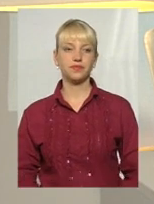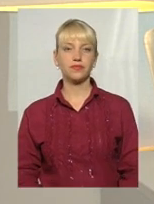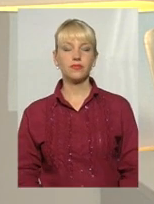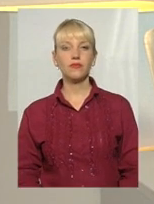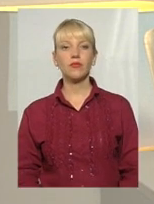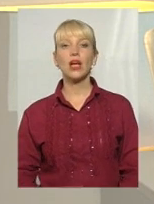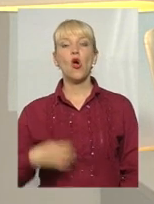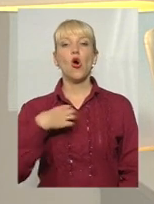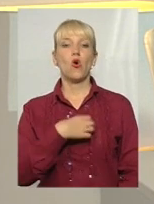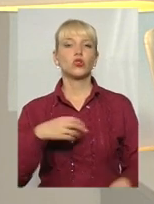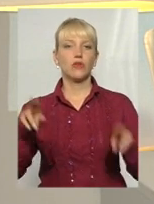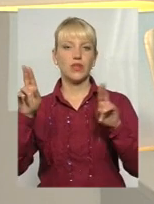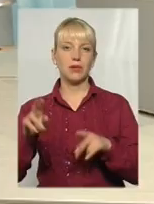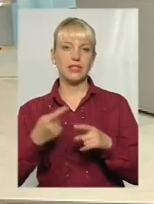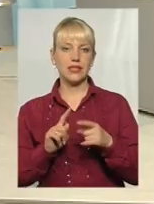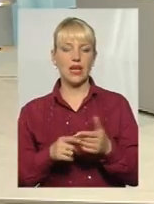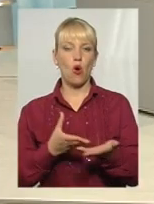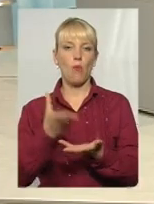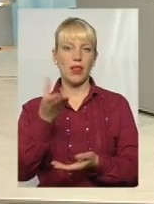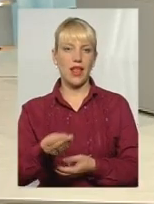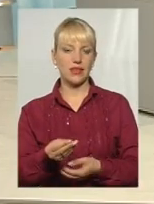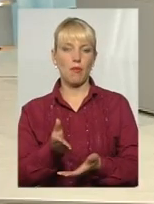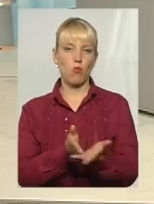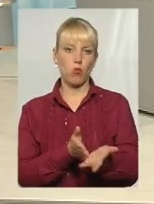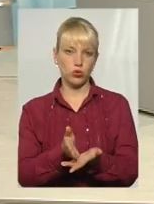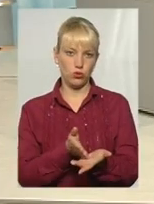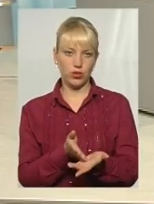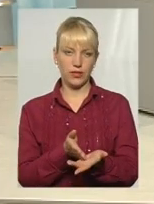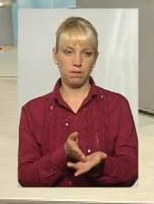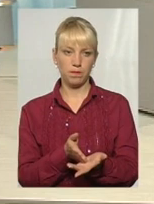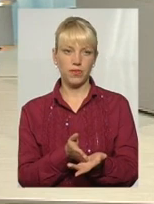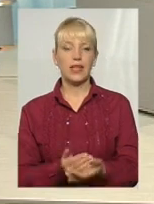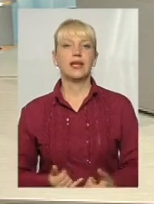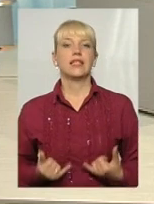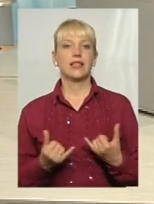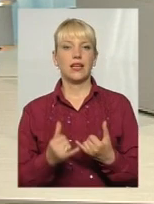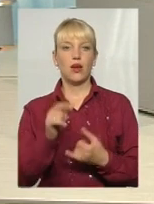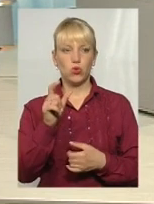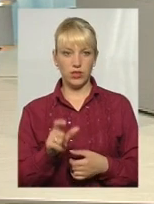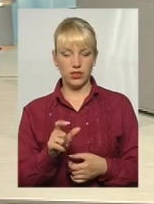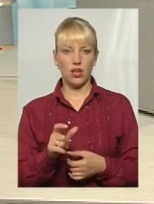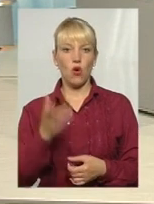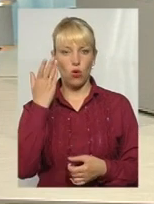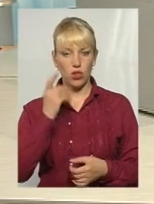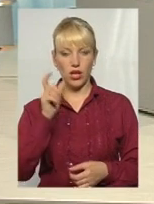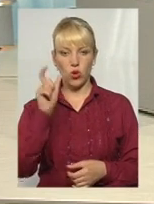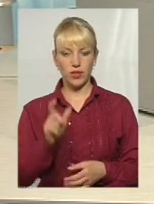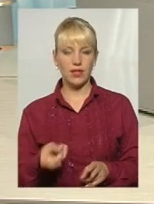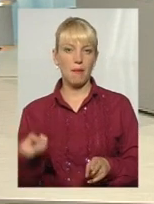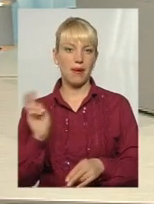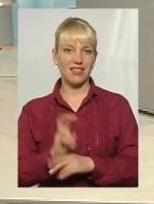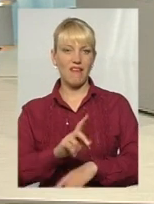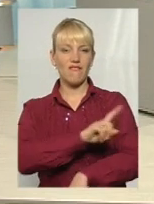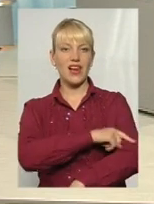Основний принцип – це оплата послуги. Тобто, розумієте, людина, коли прийде в лікарню,